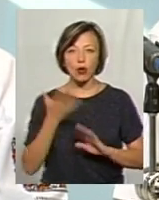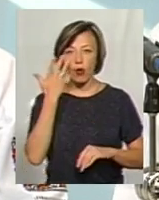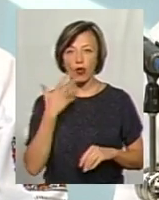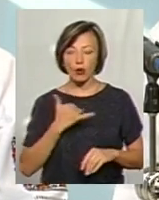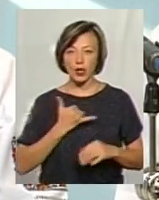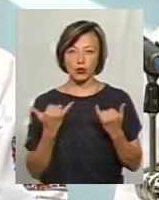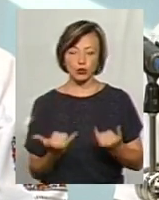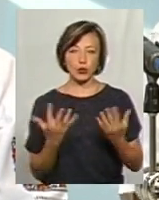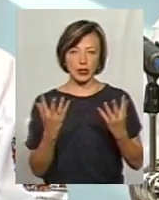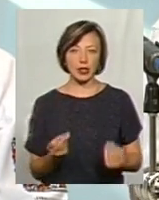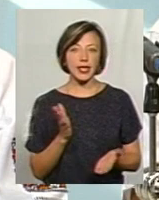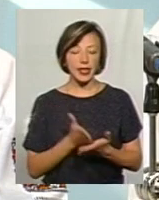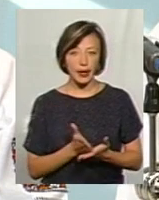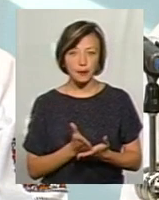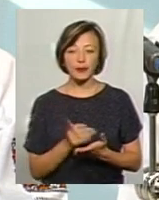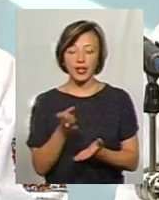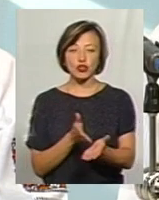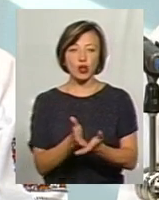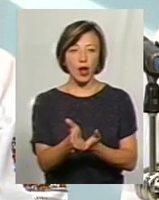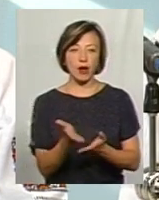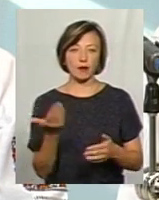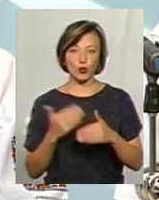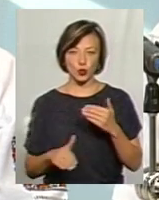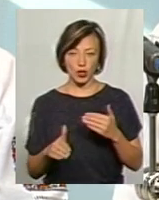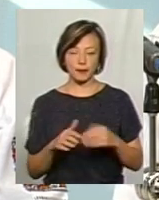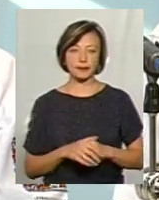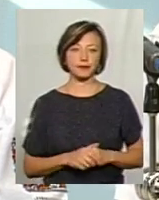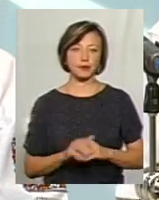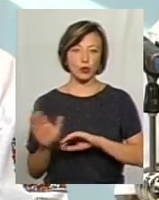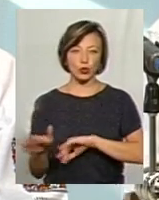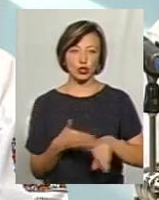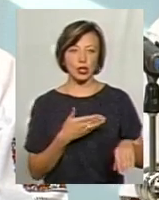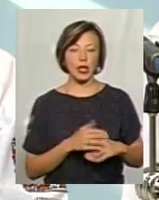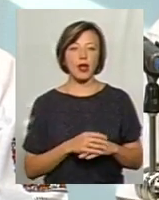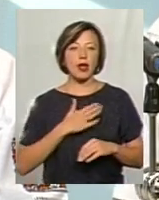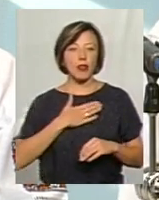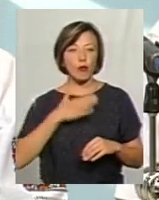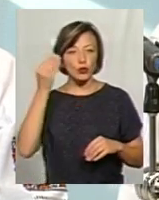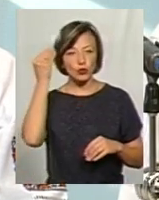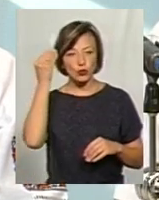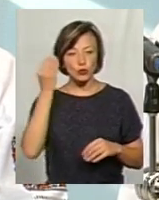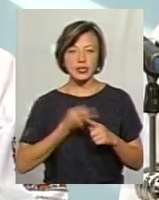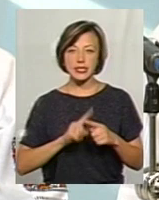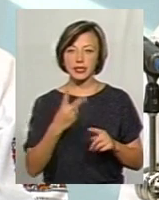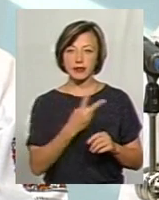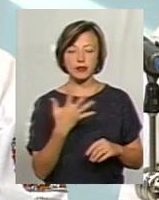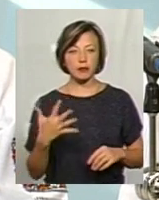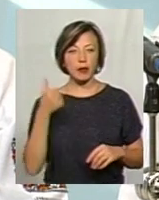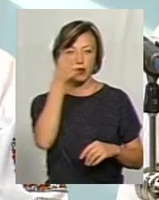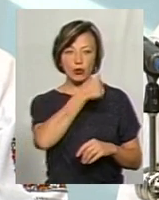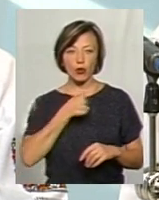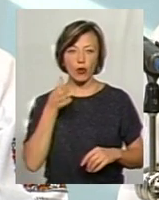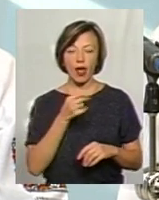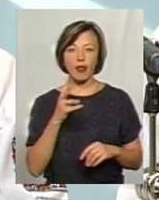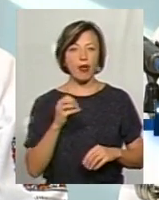котра у нас на сьогодні є, і той шлях, який ми вже пройшли. Ну, на мою думку, що ці 25 років, вони